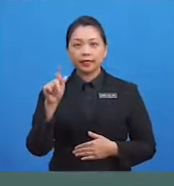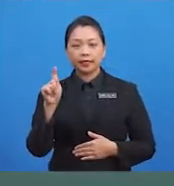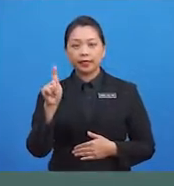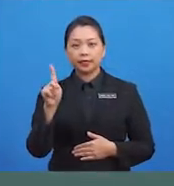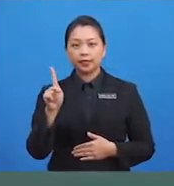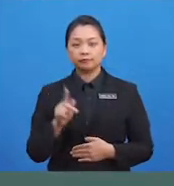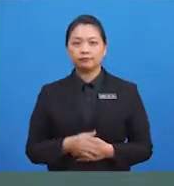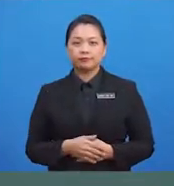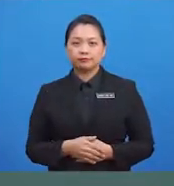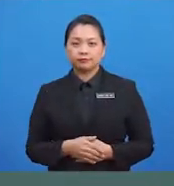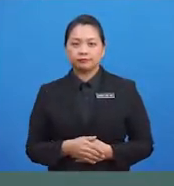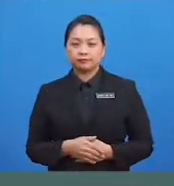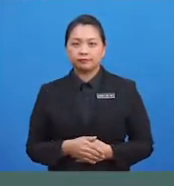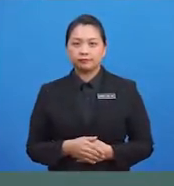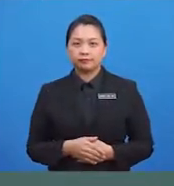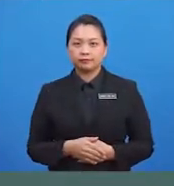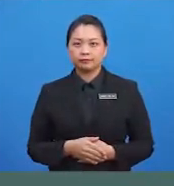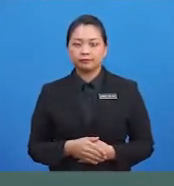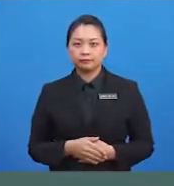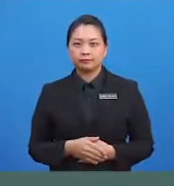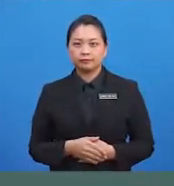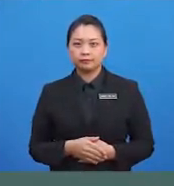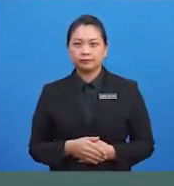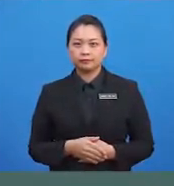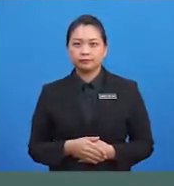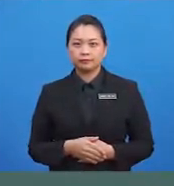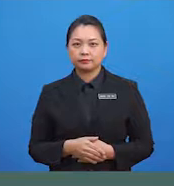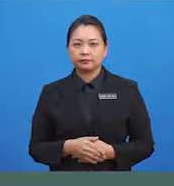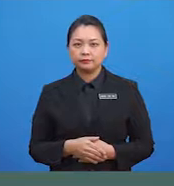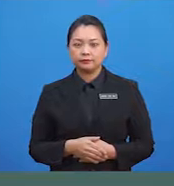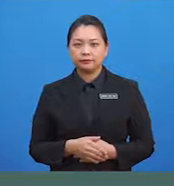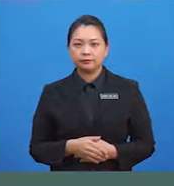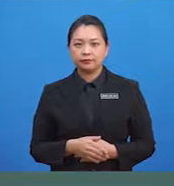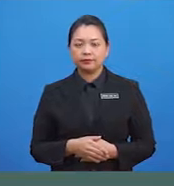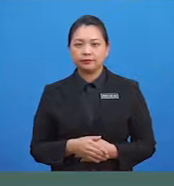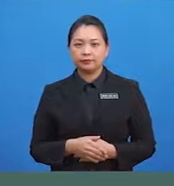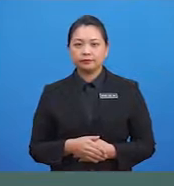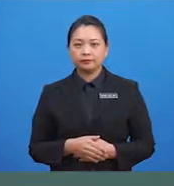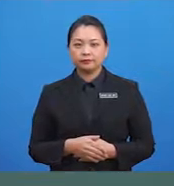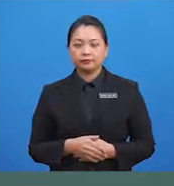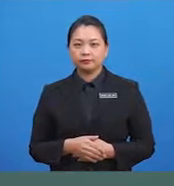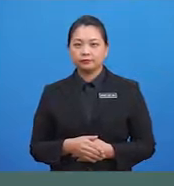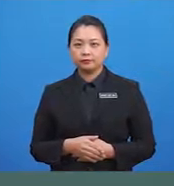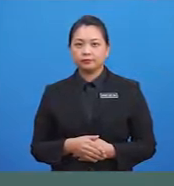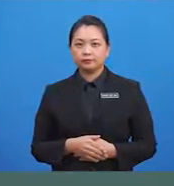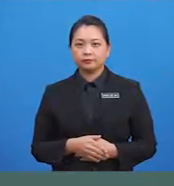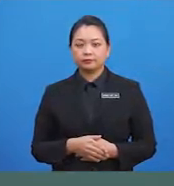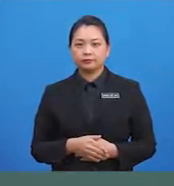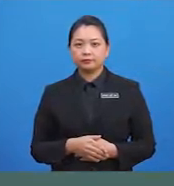-iloi? Ikan gelama mak ilai-ilai? Pernah dengar tak lagu itu?